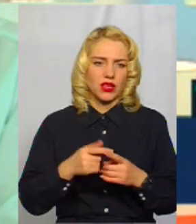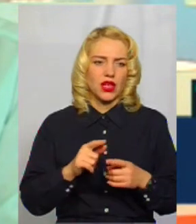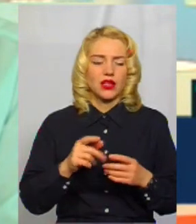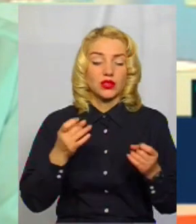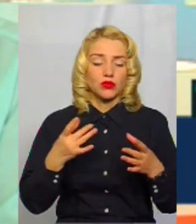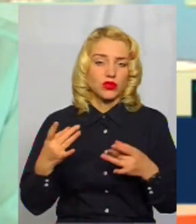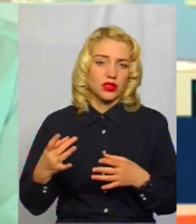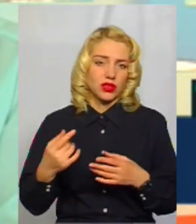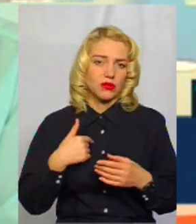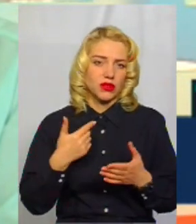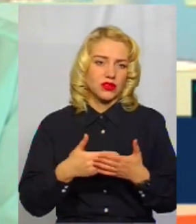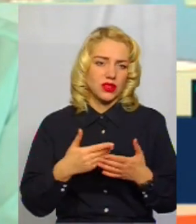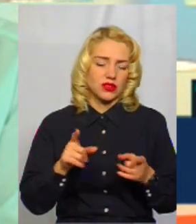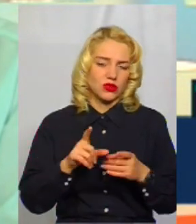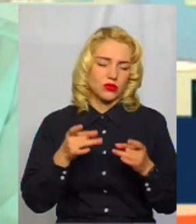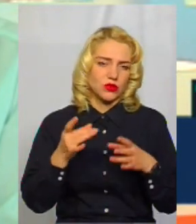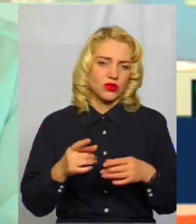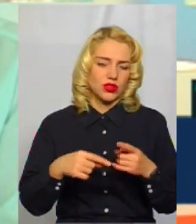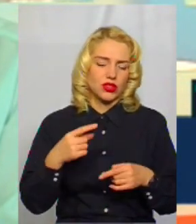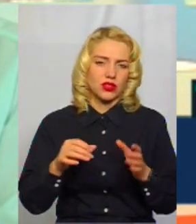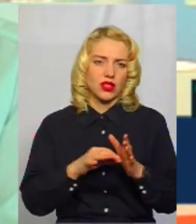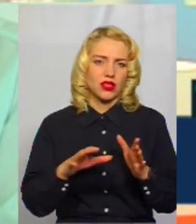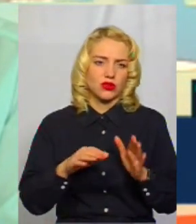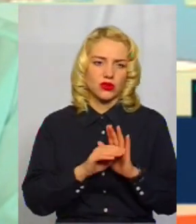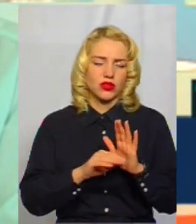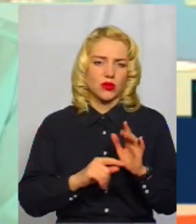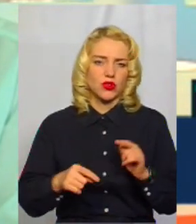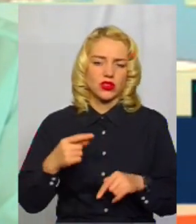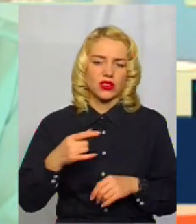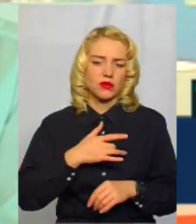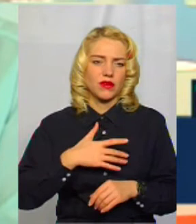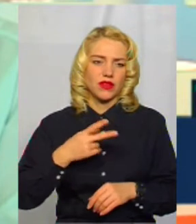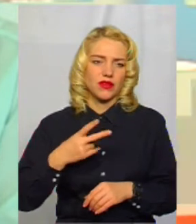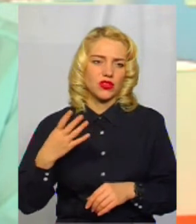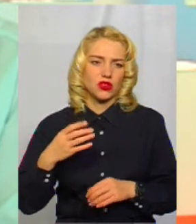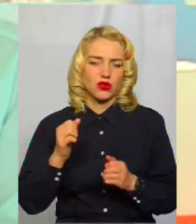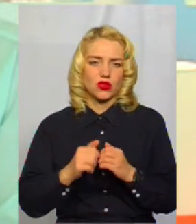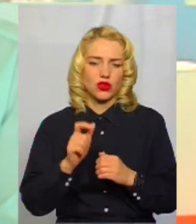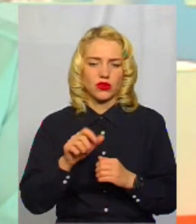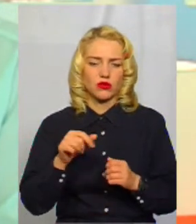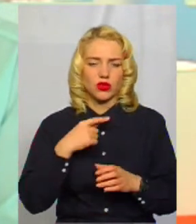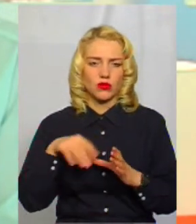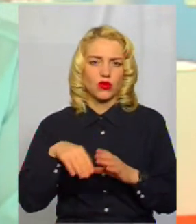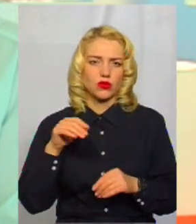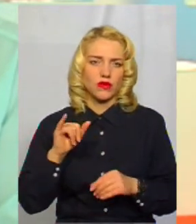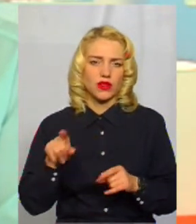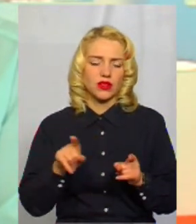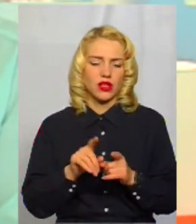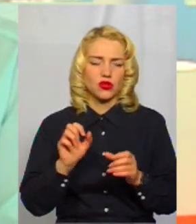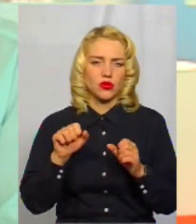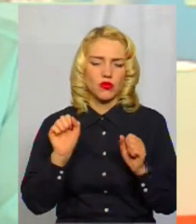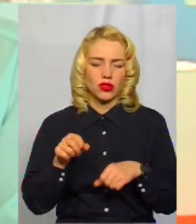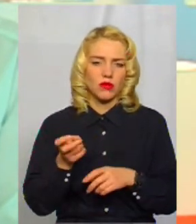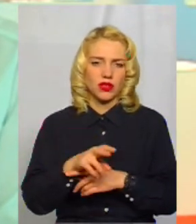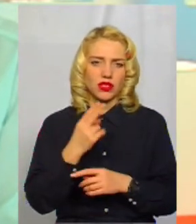Мені здається, що дуже просто. Через електронну систему, через Privat24, кожна людина може проголосувати. Також можна прийти у Центр надання